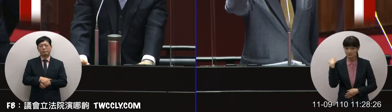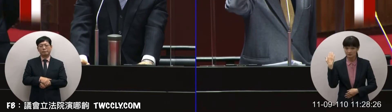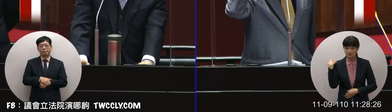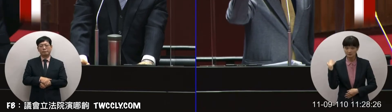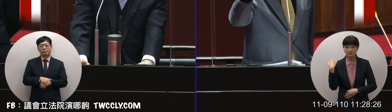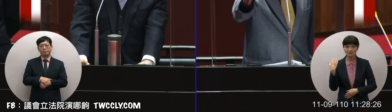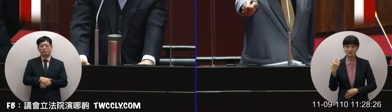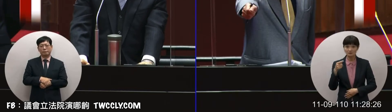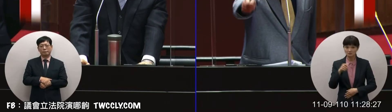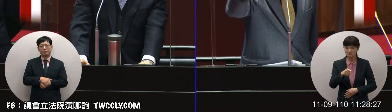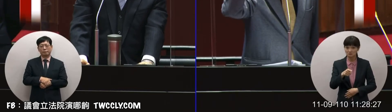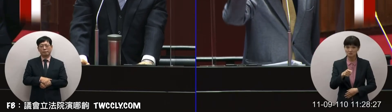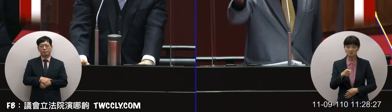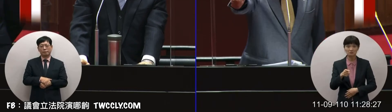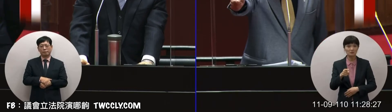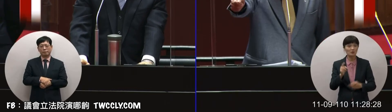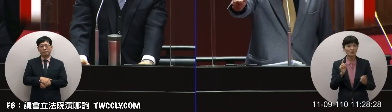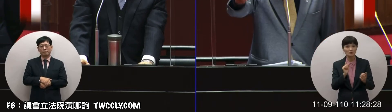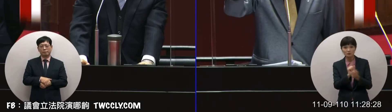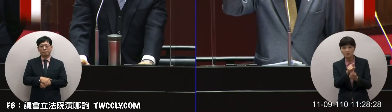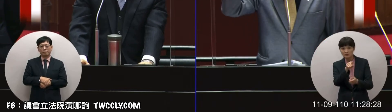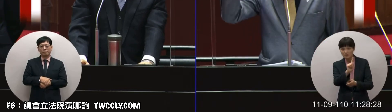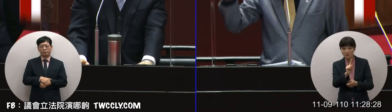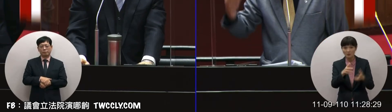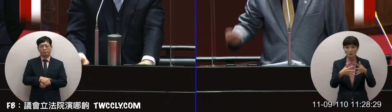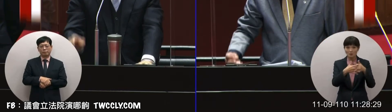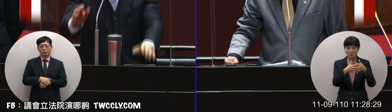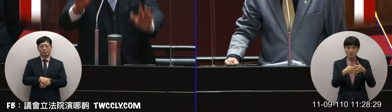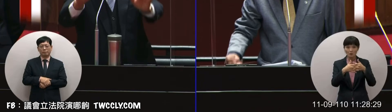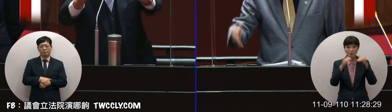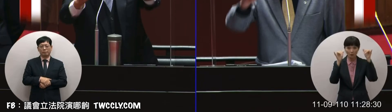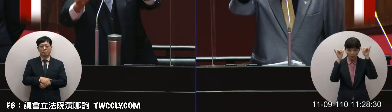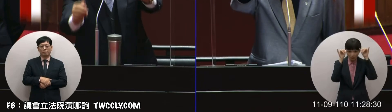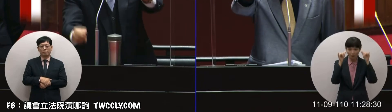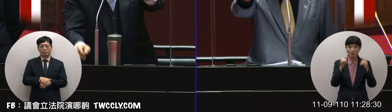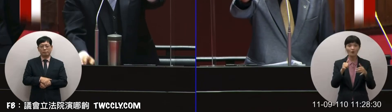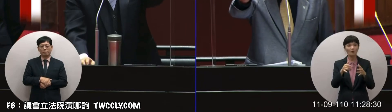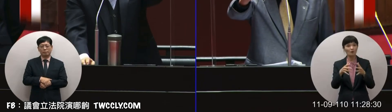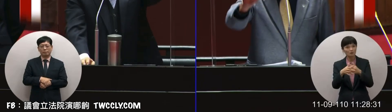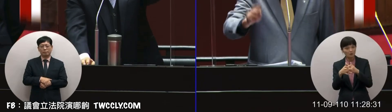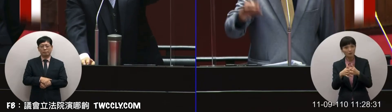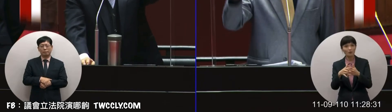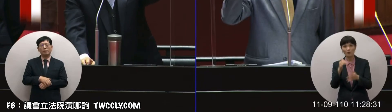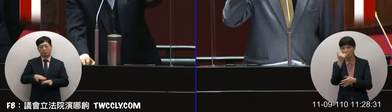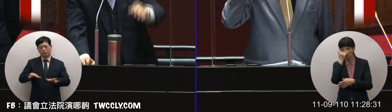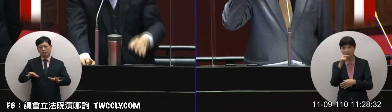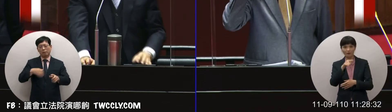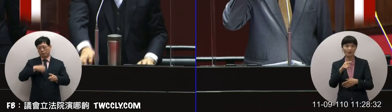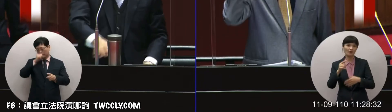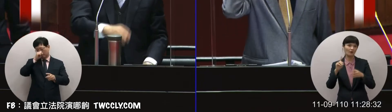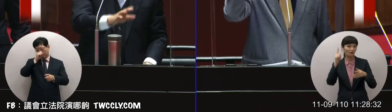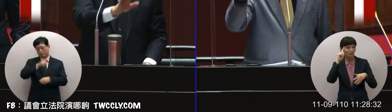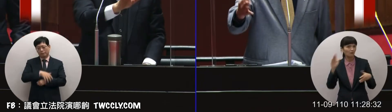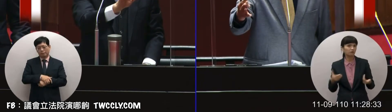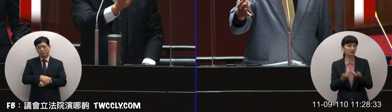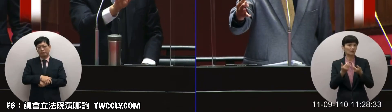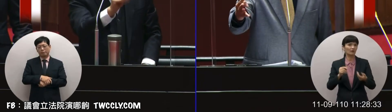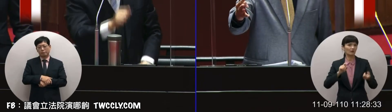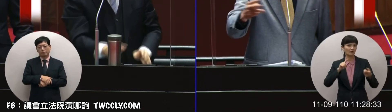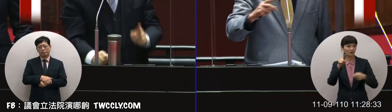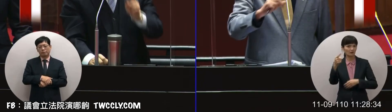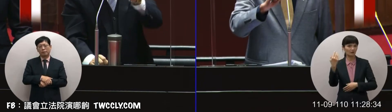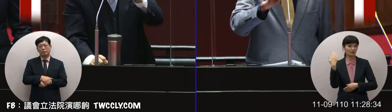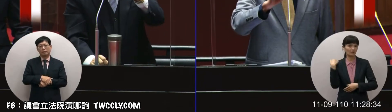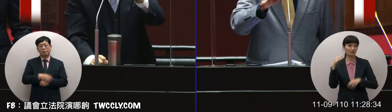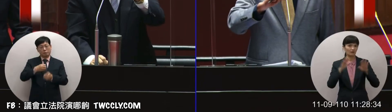實反對美國牛美國支你今天再說好永遠是三道我現在要跟你說的得理是在